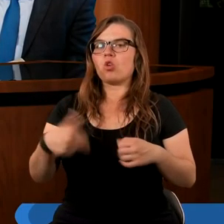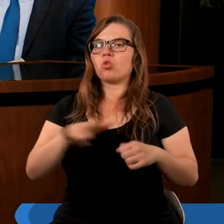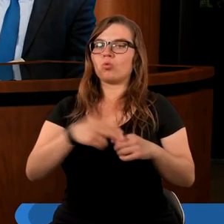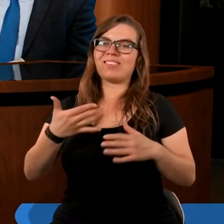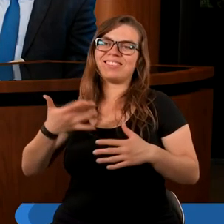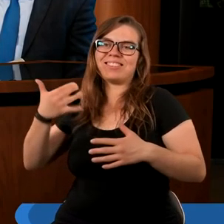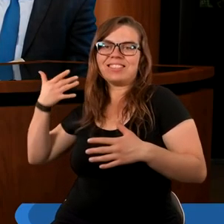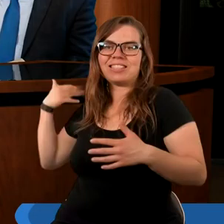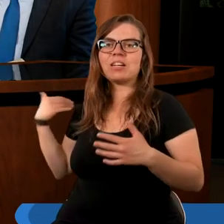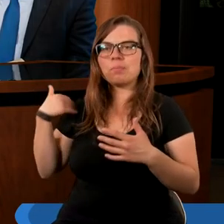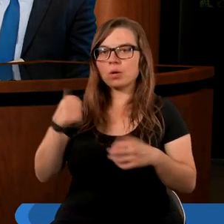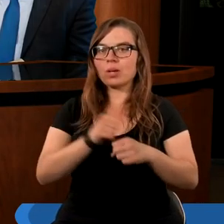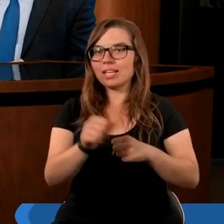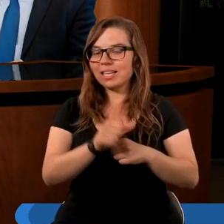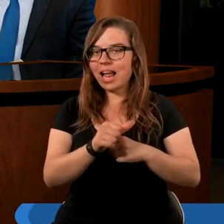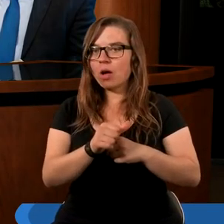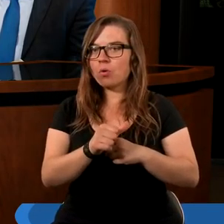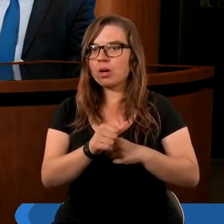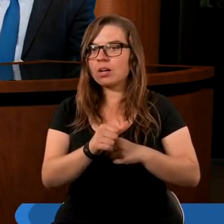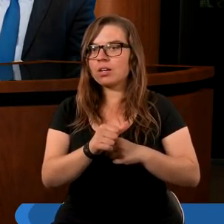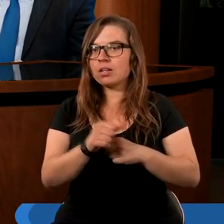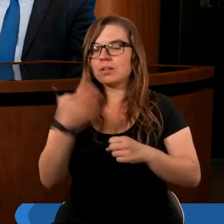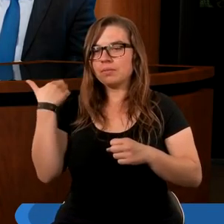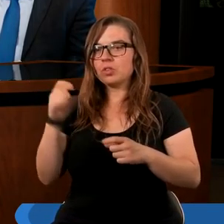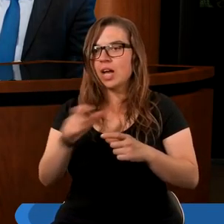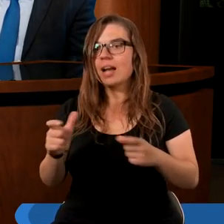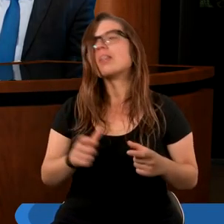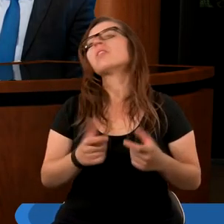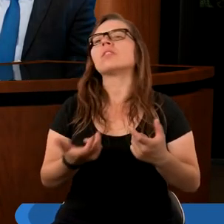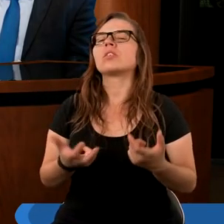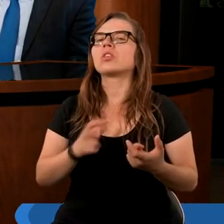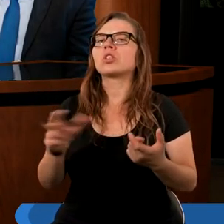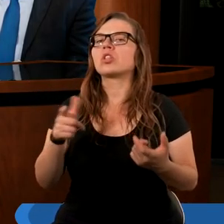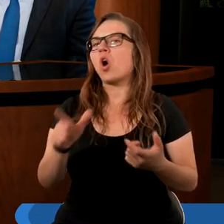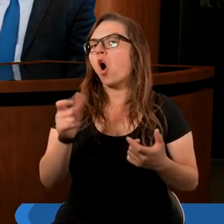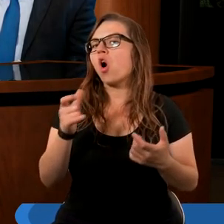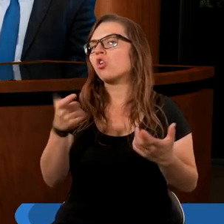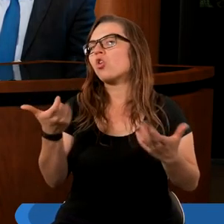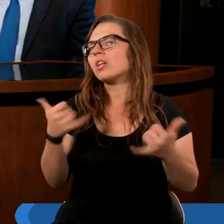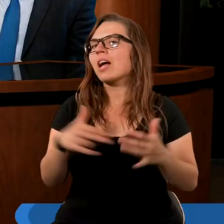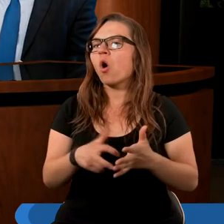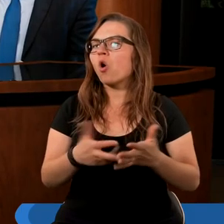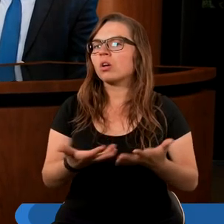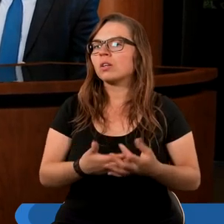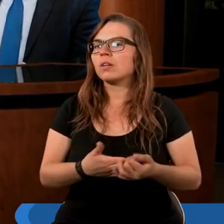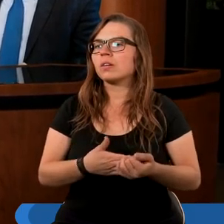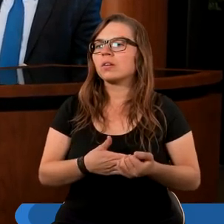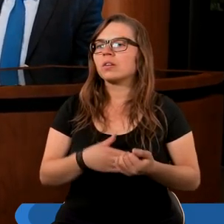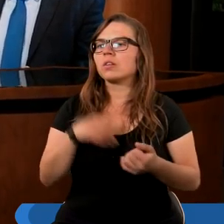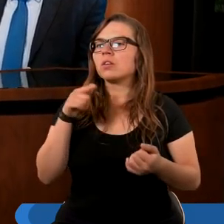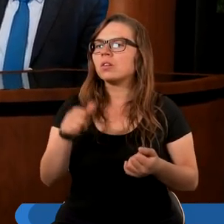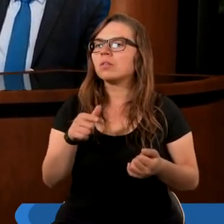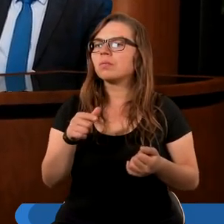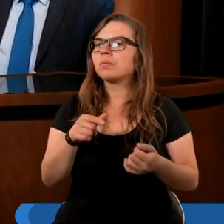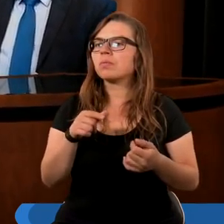który kiedyś istniał w Mezopotamii do rzeczu wielkich rzek? Te potęgi,